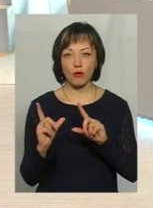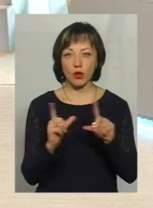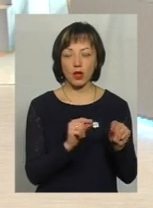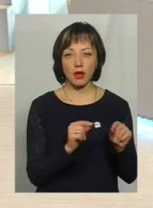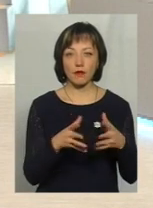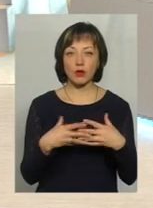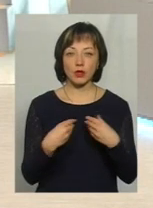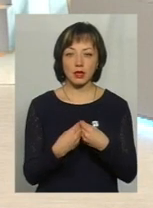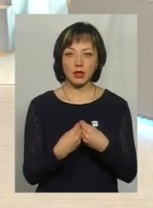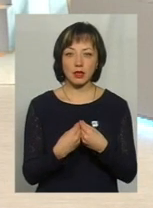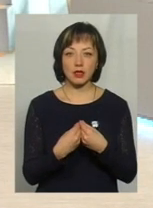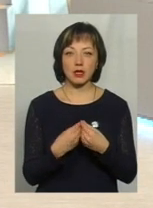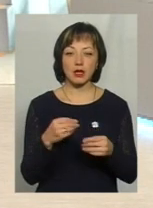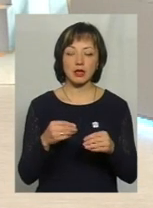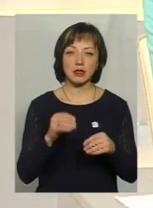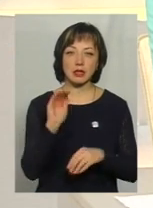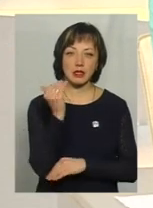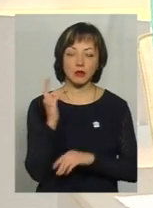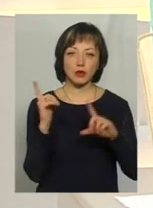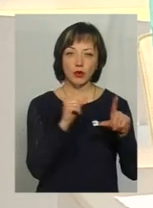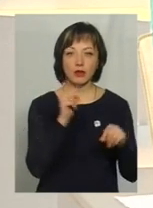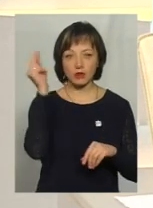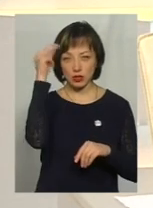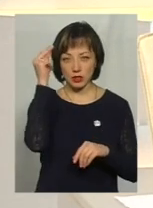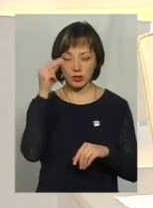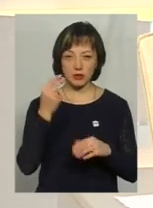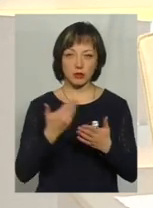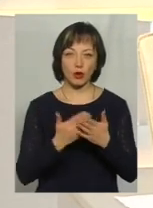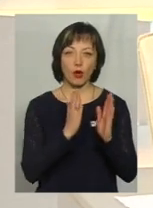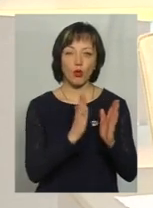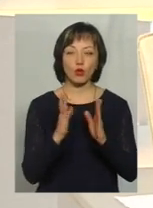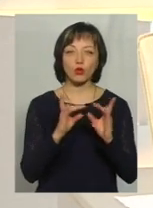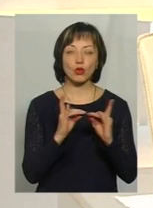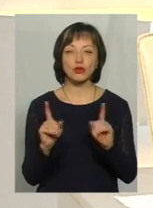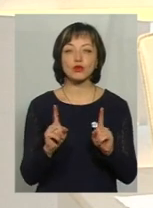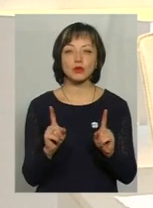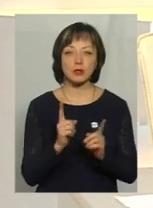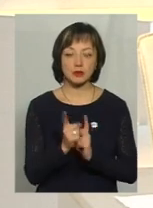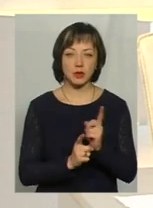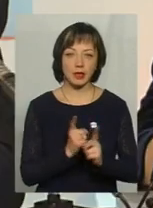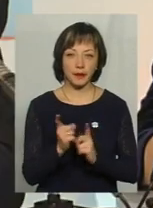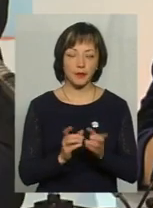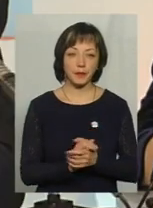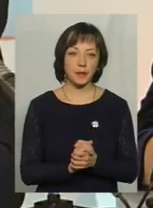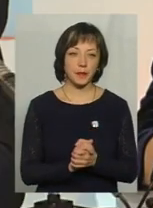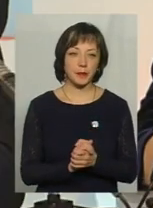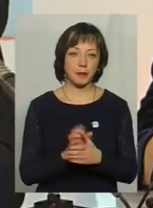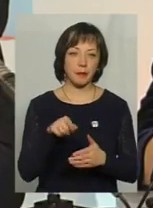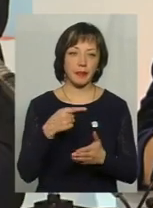десь в родині, дитина поїхала вчитися, оформилася в гуртожиток. Що от така зміна дає? Коли